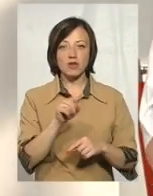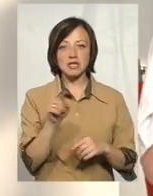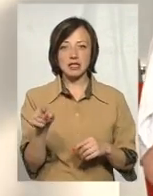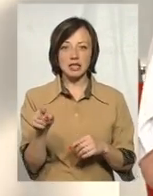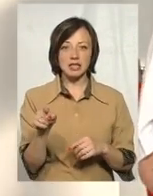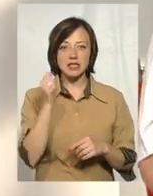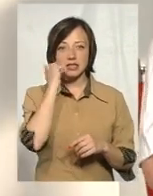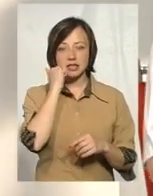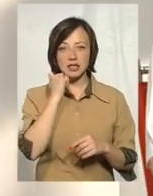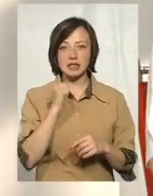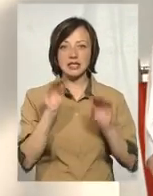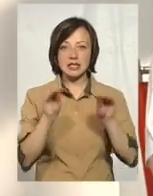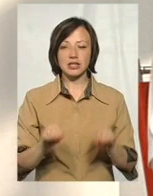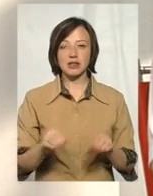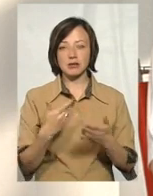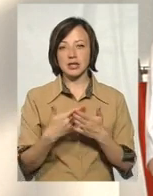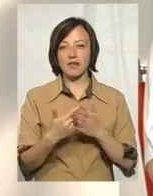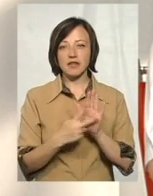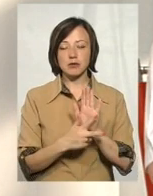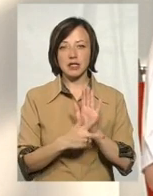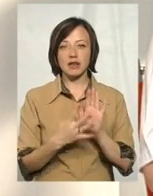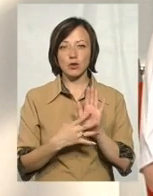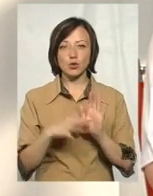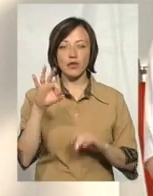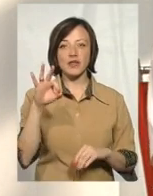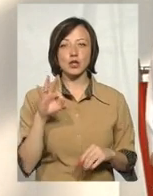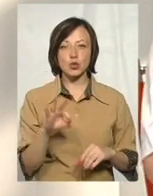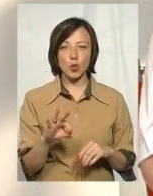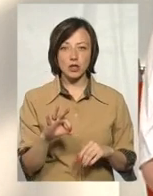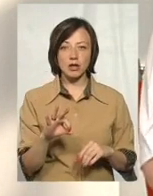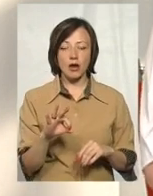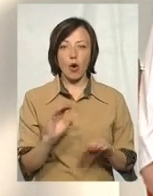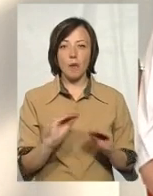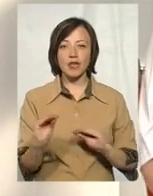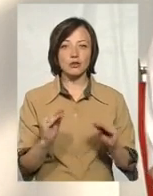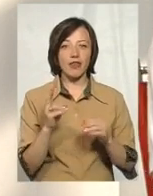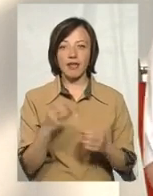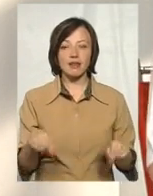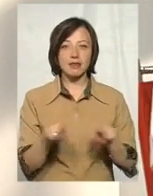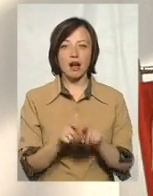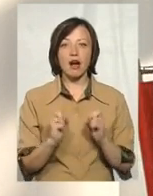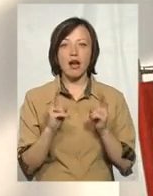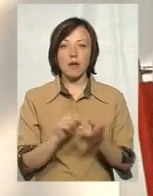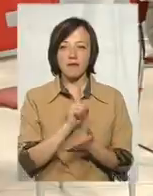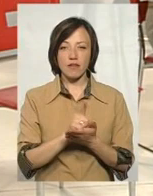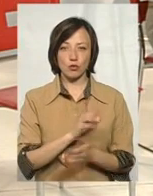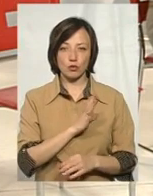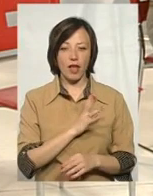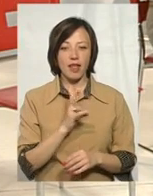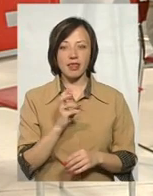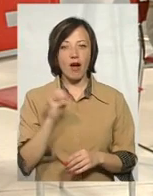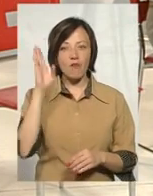ну, старі статистичні дані, близько 80-90% облаштовані не так, як би це мало бути. Вони не є